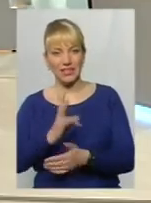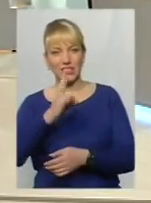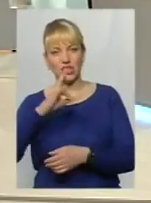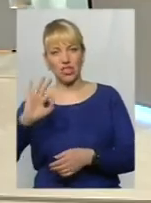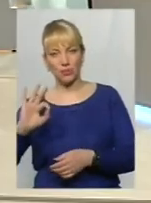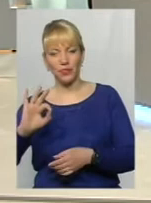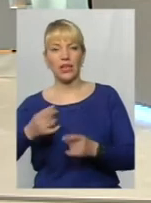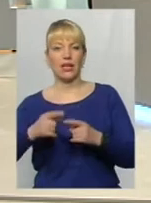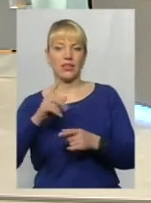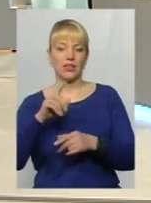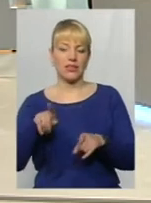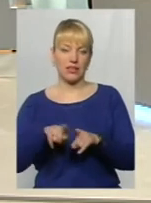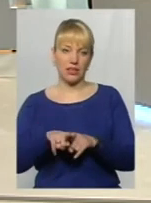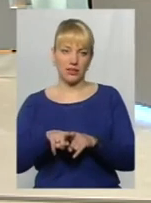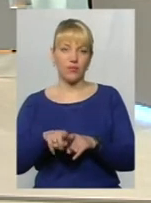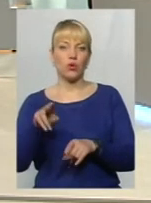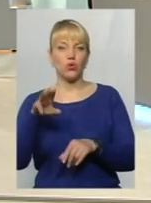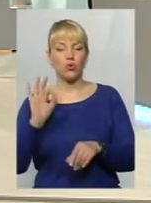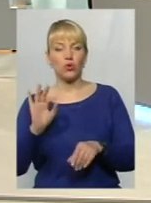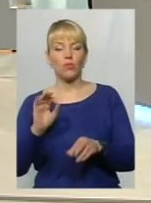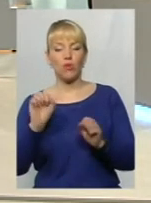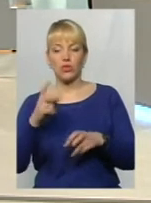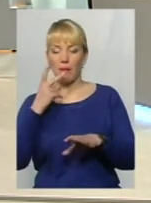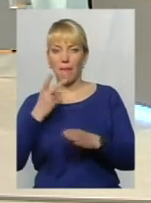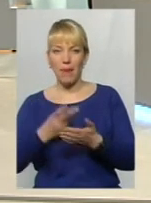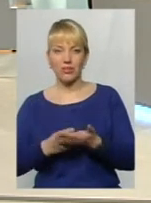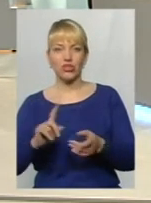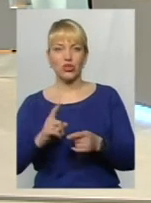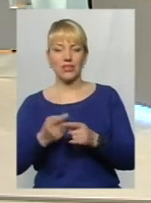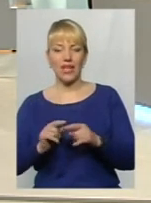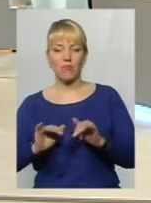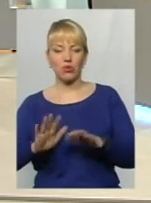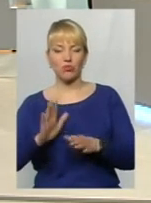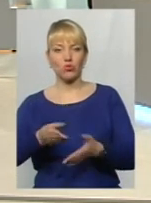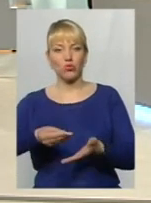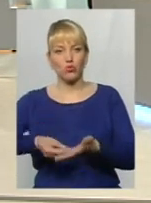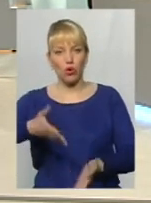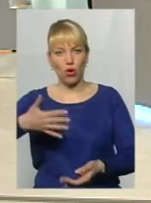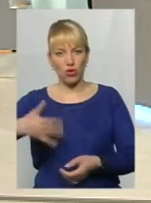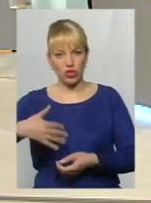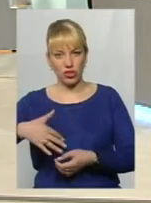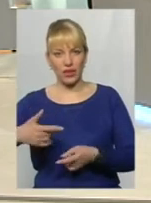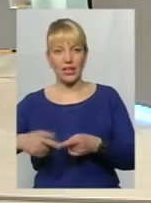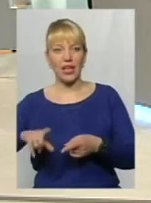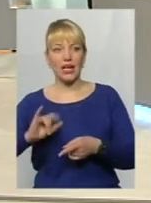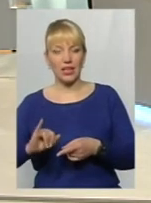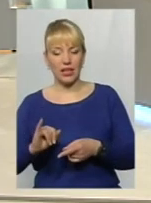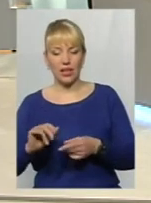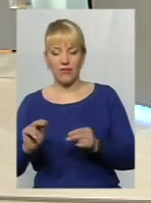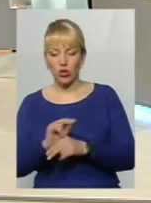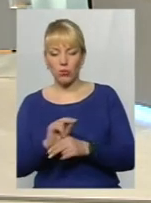не більше, то ми можемо бачити, що цей процес буде здорожчений, дорог буде відремонтовано менше.